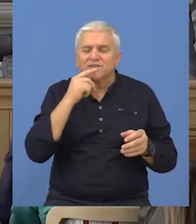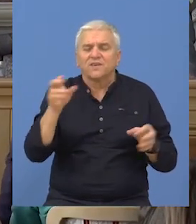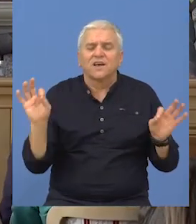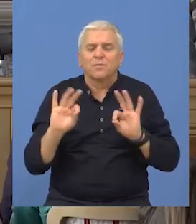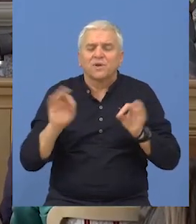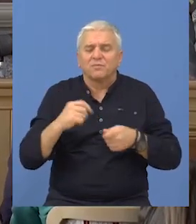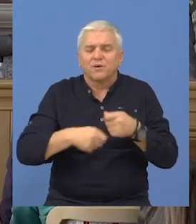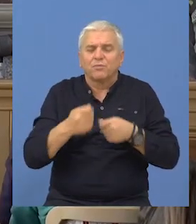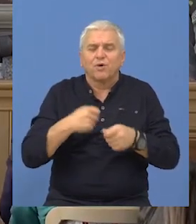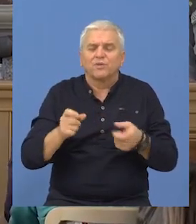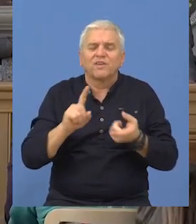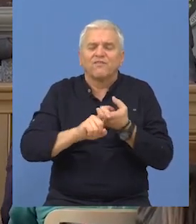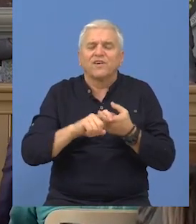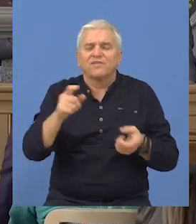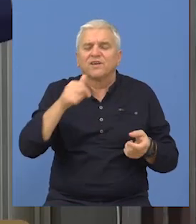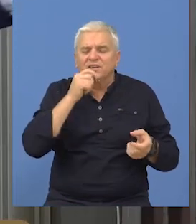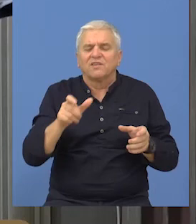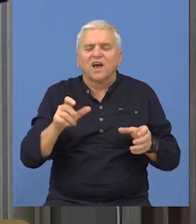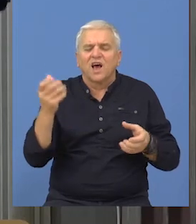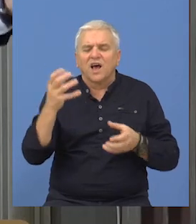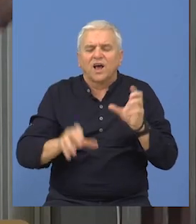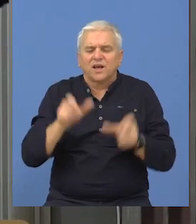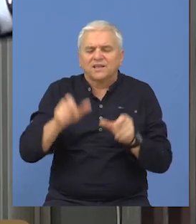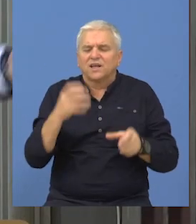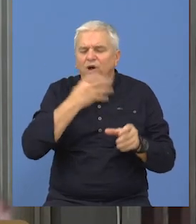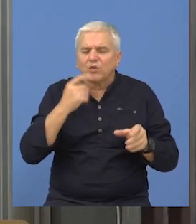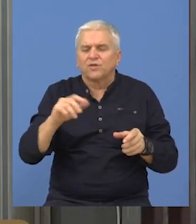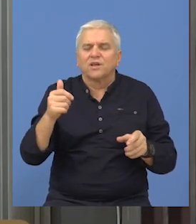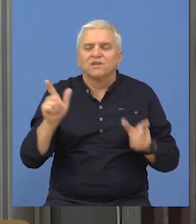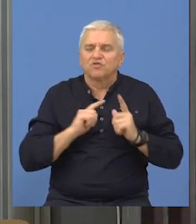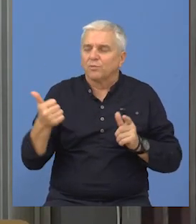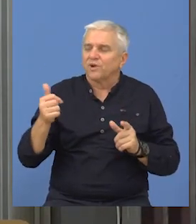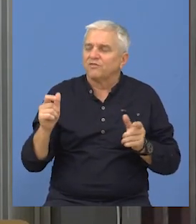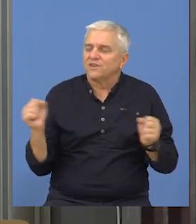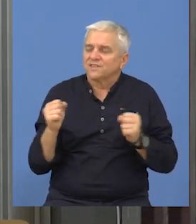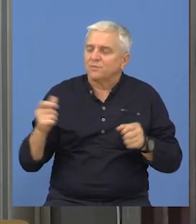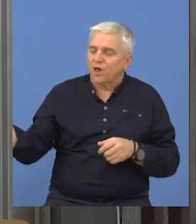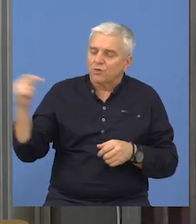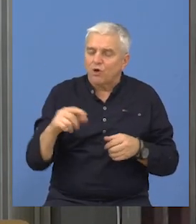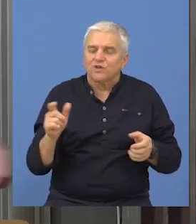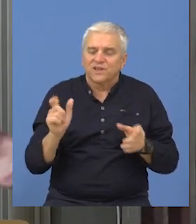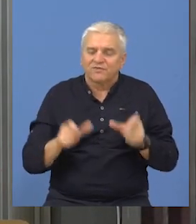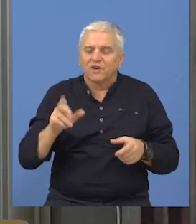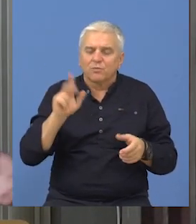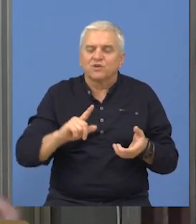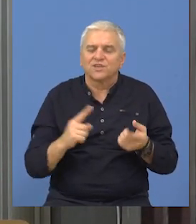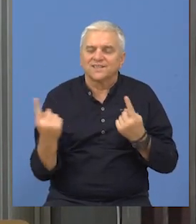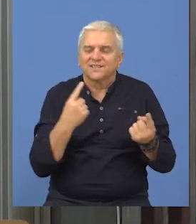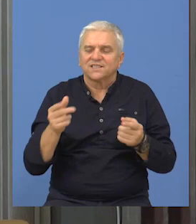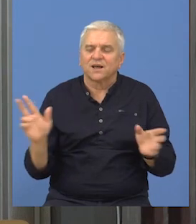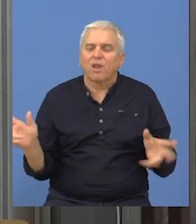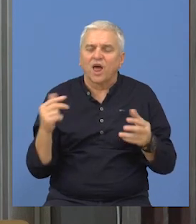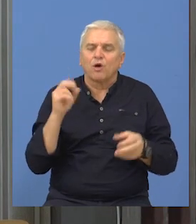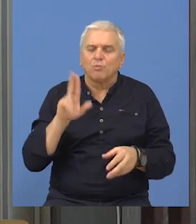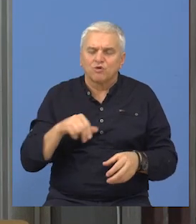vezano za pripremne radove ili je vezano za kotlove kako bi dočekali spremnih gleda sezonu. Dakle, kako bi sistem